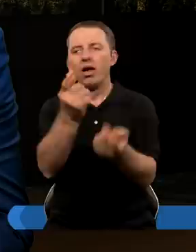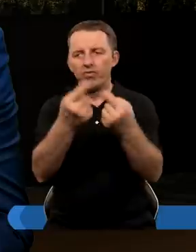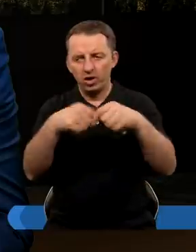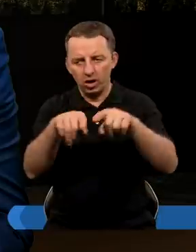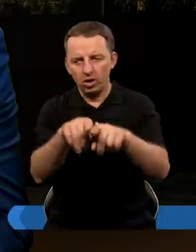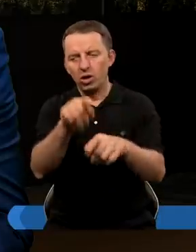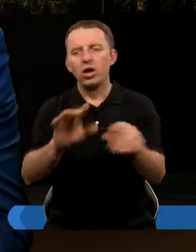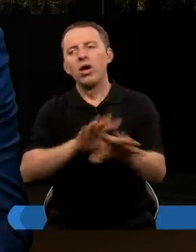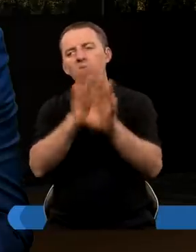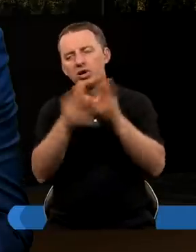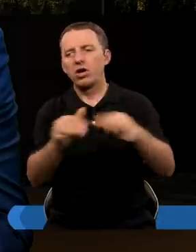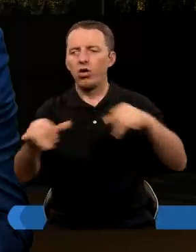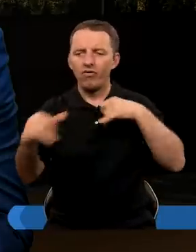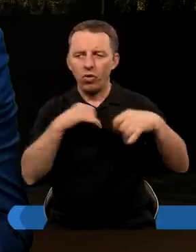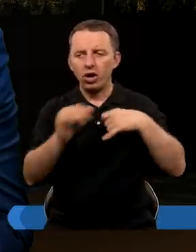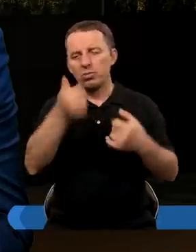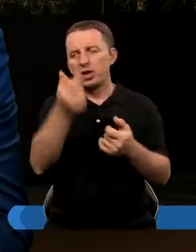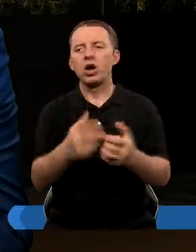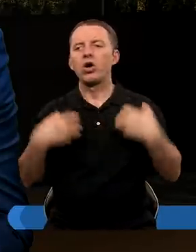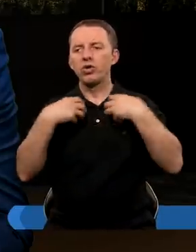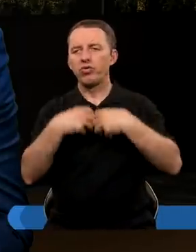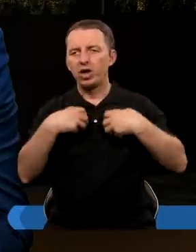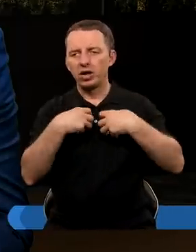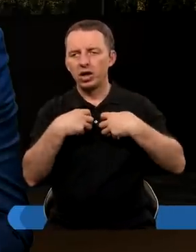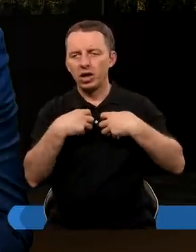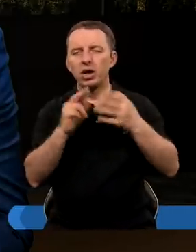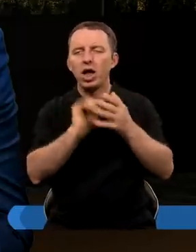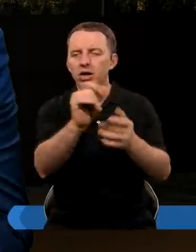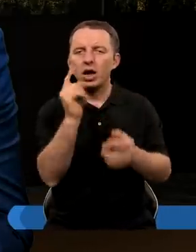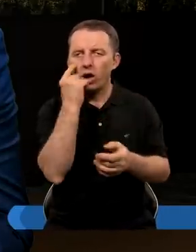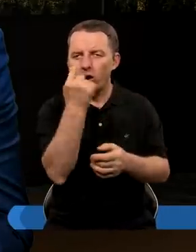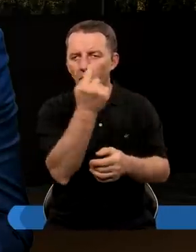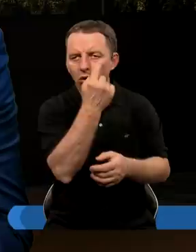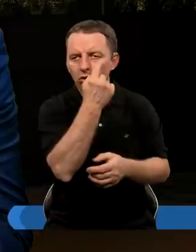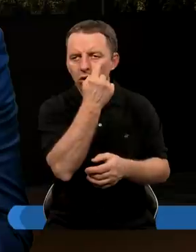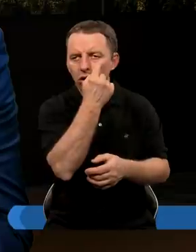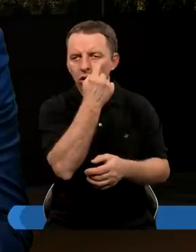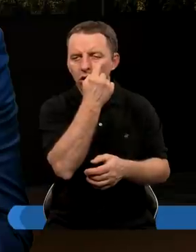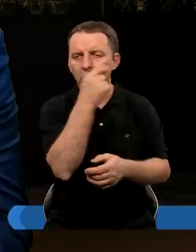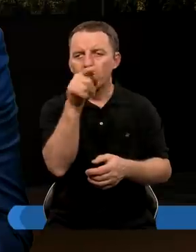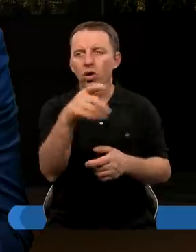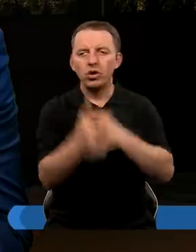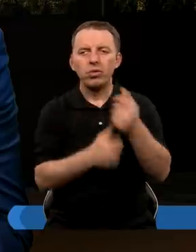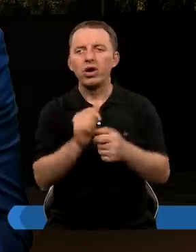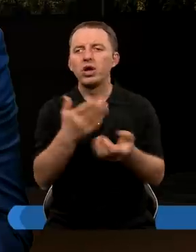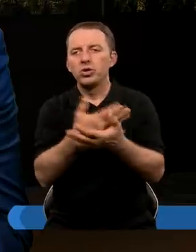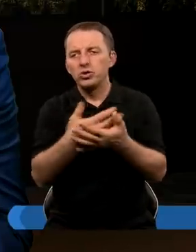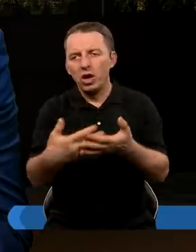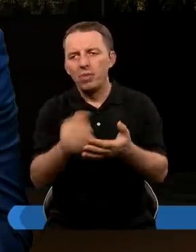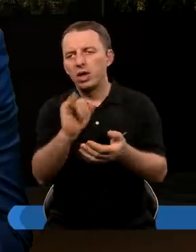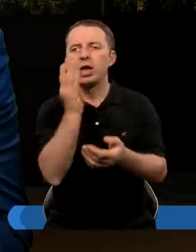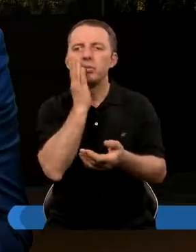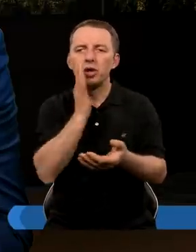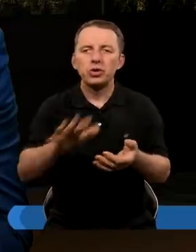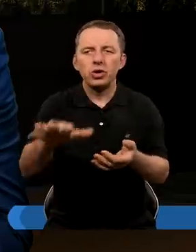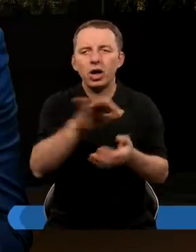A wykonuje ono wszelką władzę pierwszego zwierzęcia na jego oczach. Ono to sprawia, że ziemia